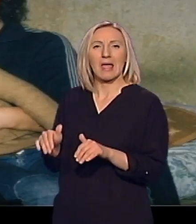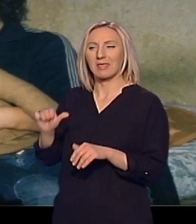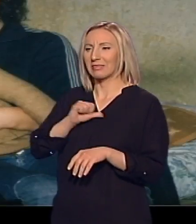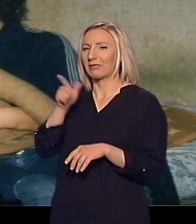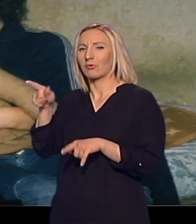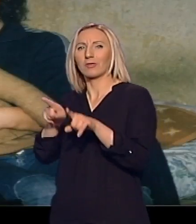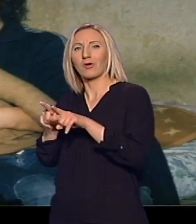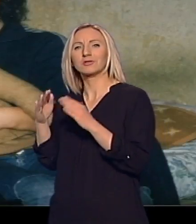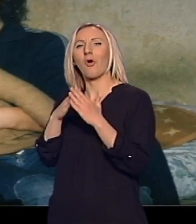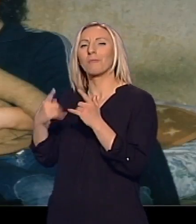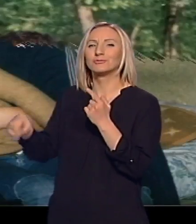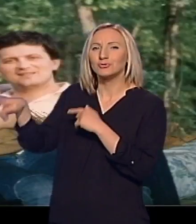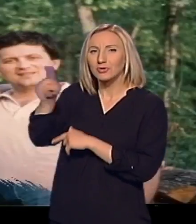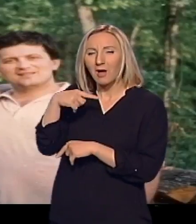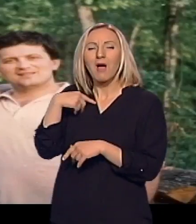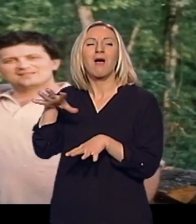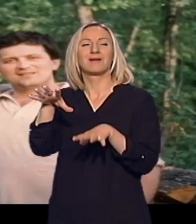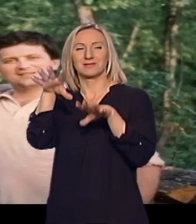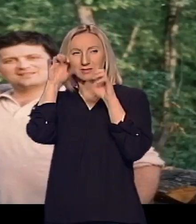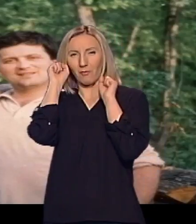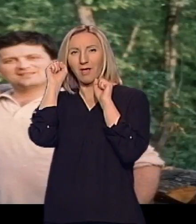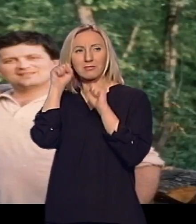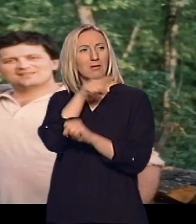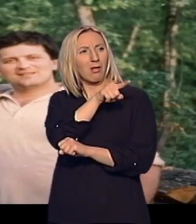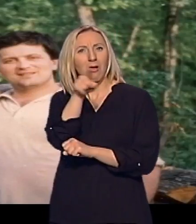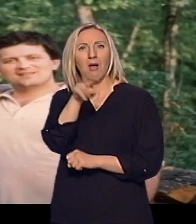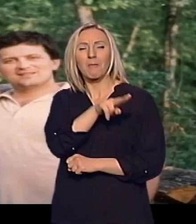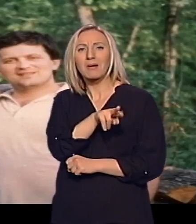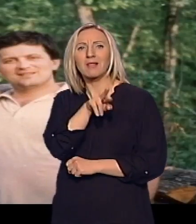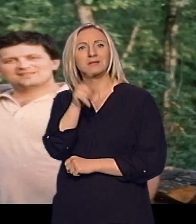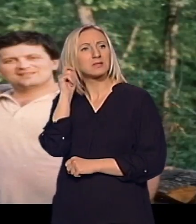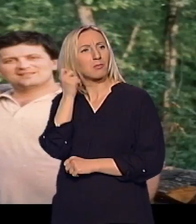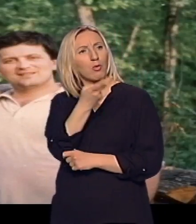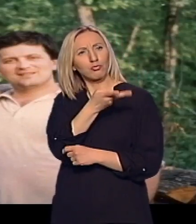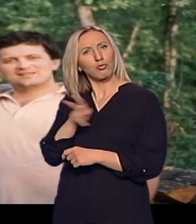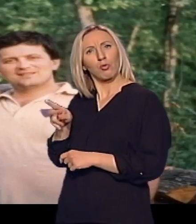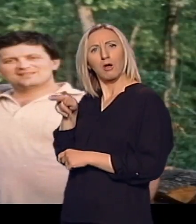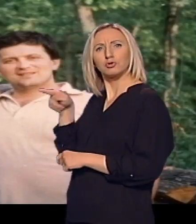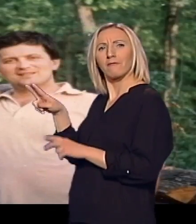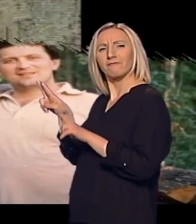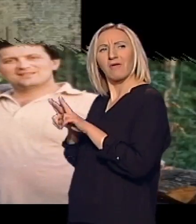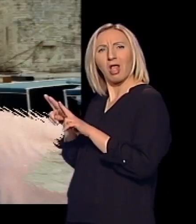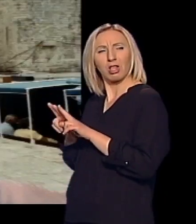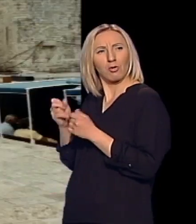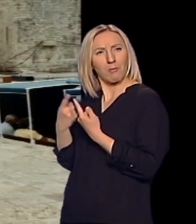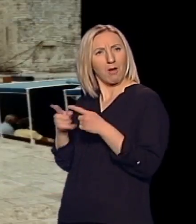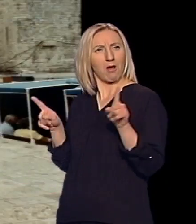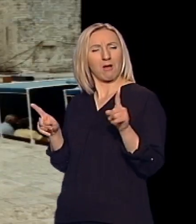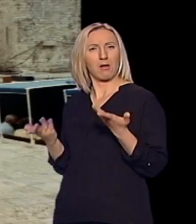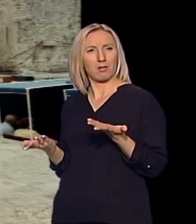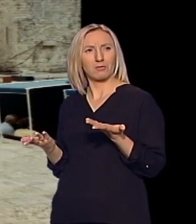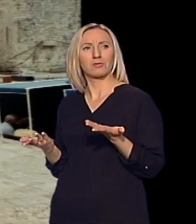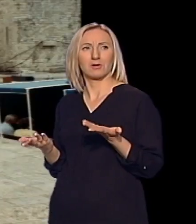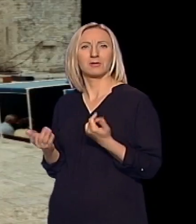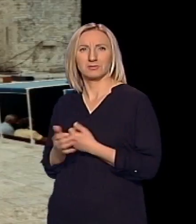drugarice tu iz Komšiluka, onda sam zapravo shvatila da oni imaju brata ili sestru koja je možda malo drugačija od Veljka ili